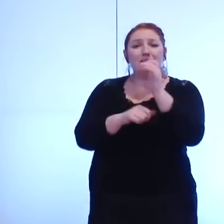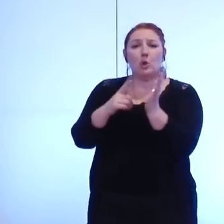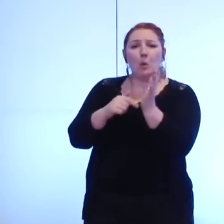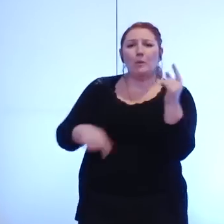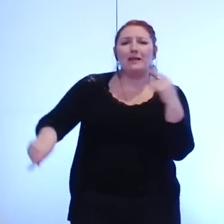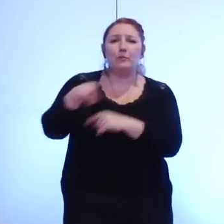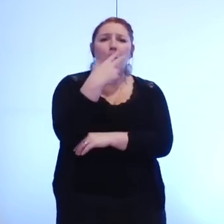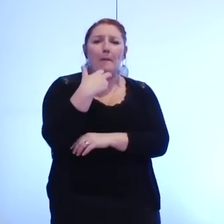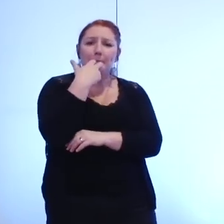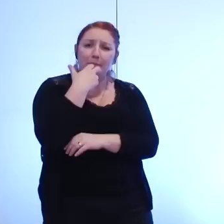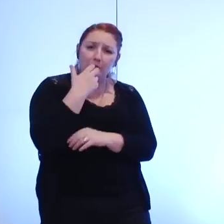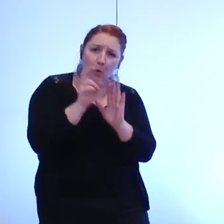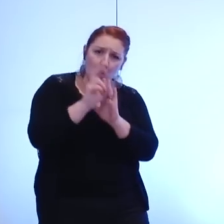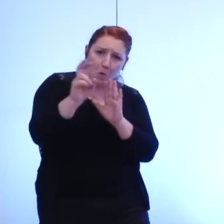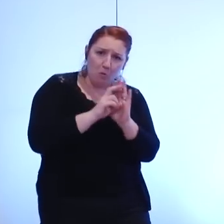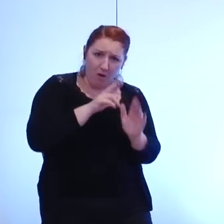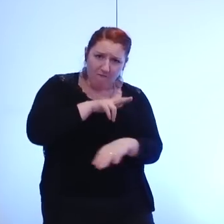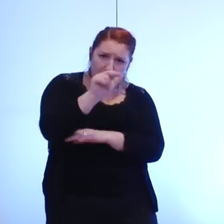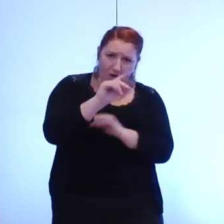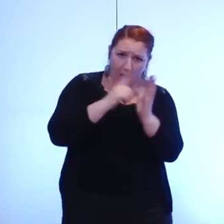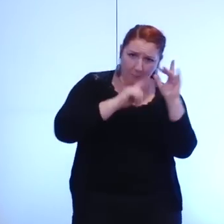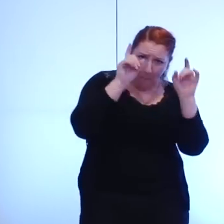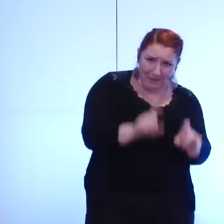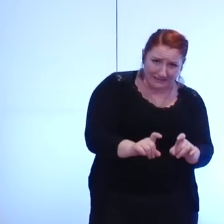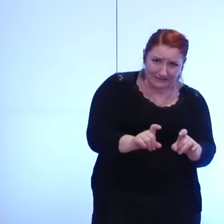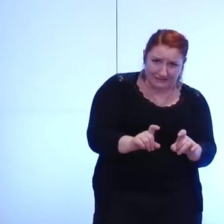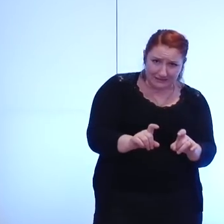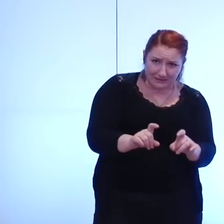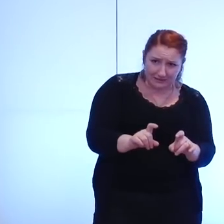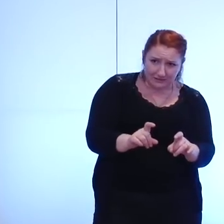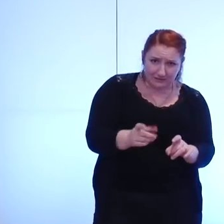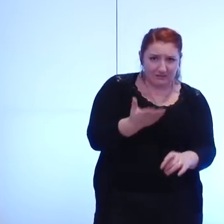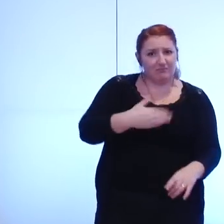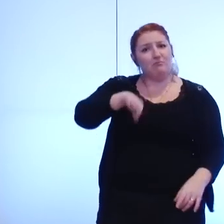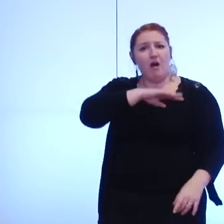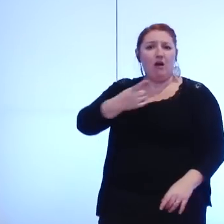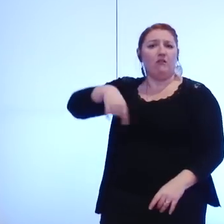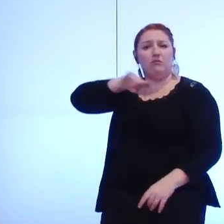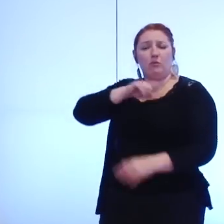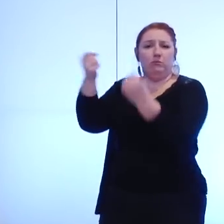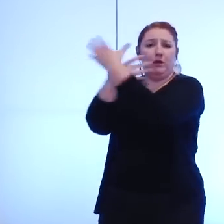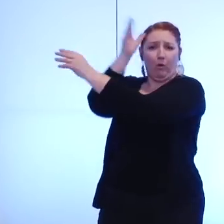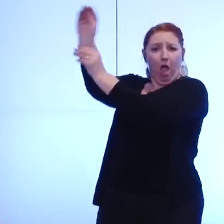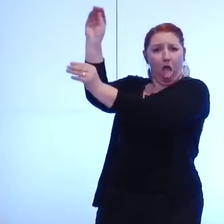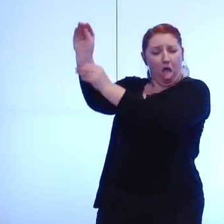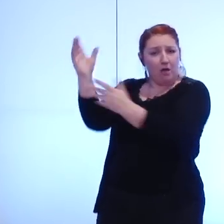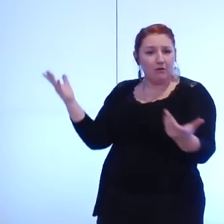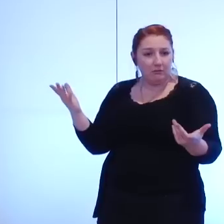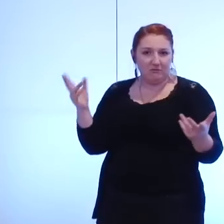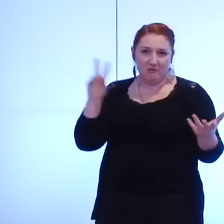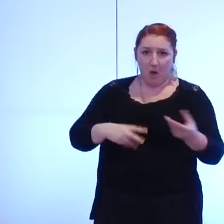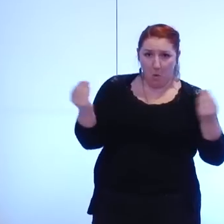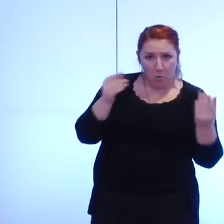bénéficieront-ils d'une baisse d'impôt en échange de tout ce que nous allons apporter à la métro nous n'en savons rien et ce n'est pas écrit